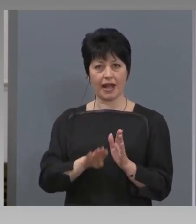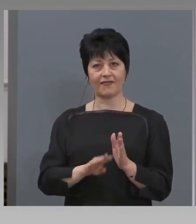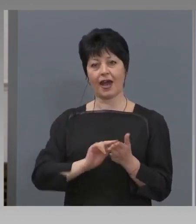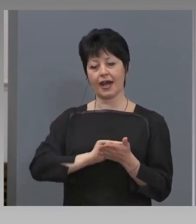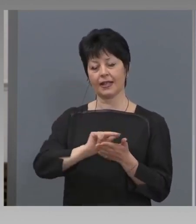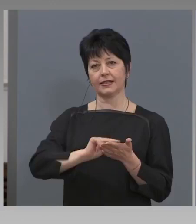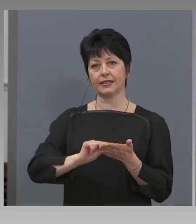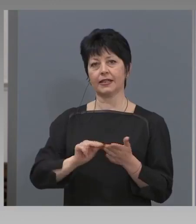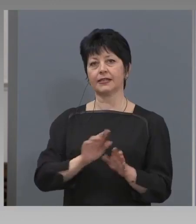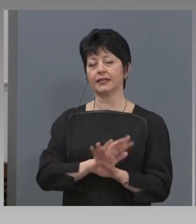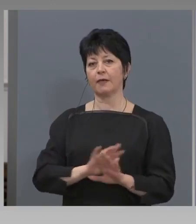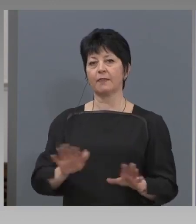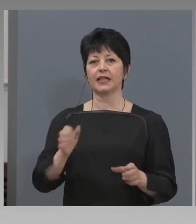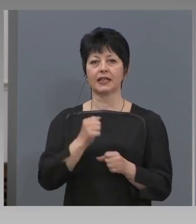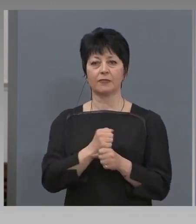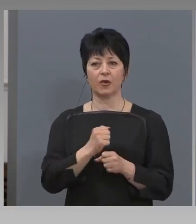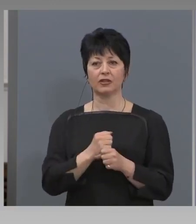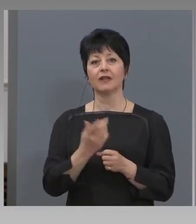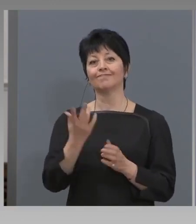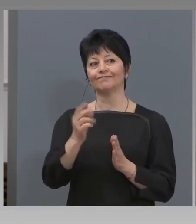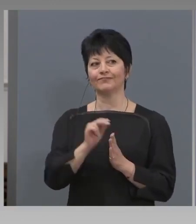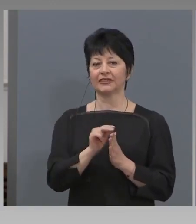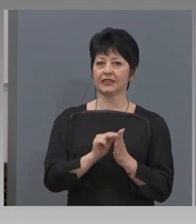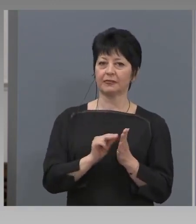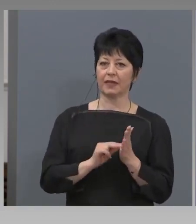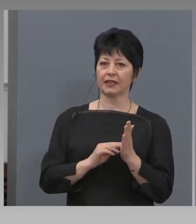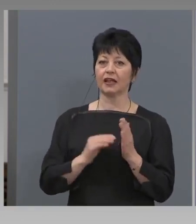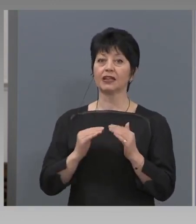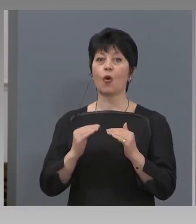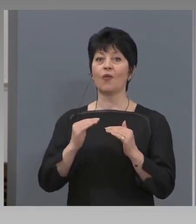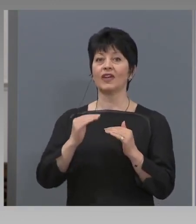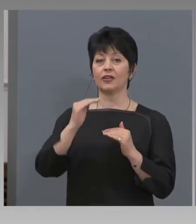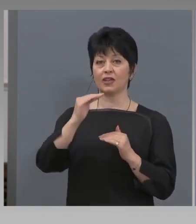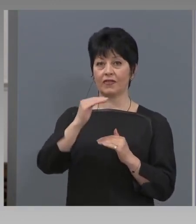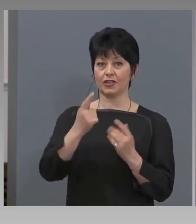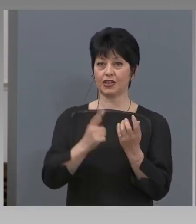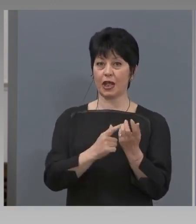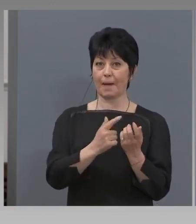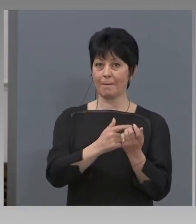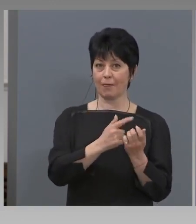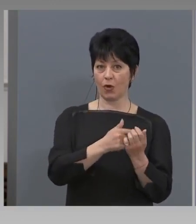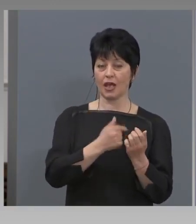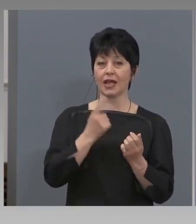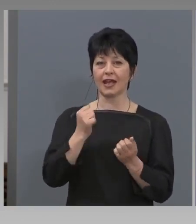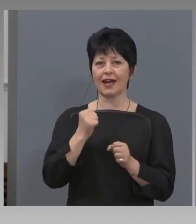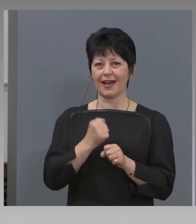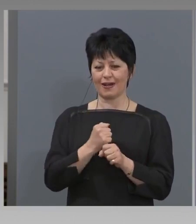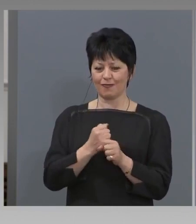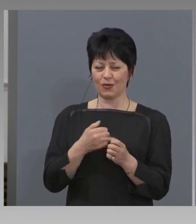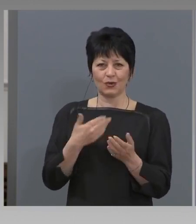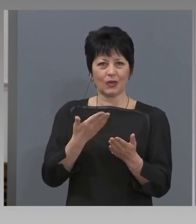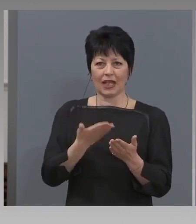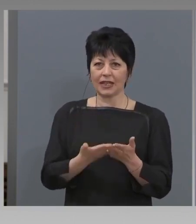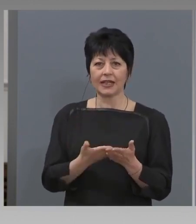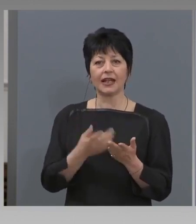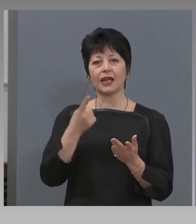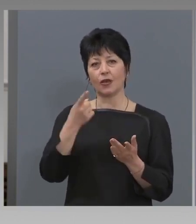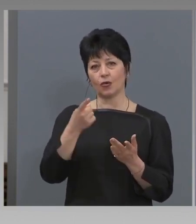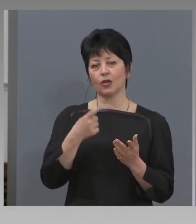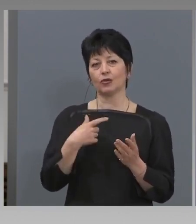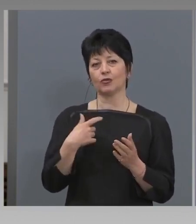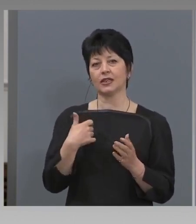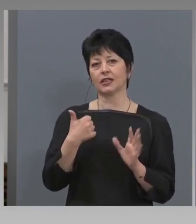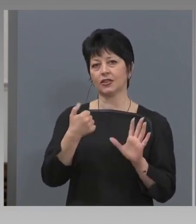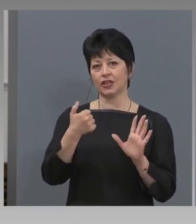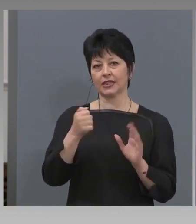сметка на увеличаващия се брой на работодатели, които избират мярката 60 към 40, вместо да освободят своите служители.